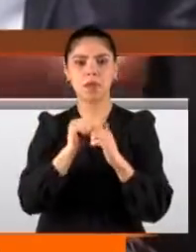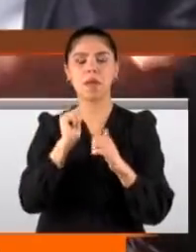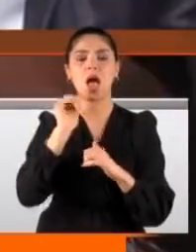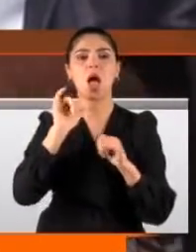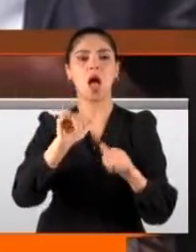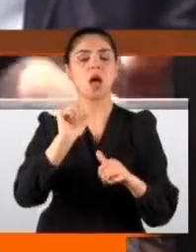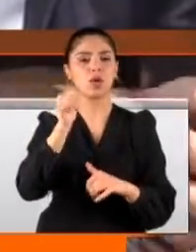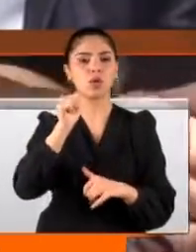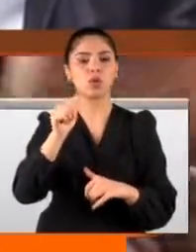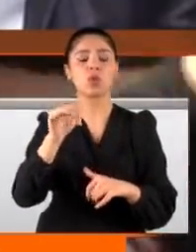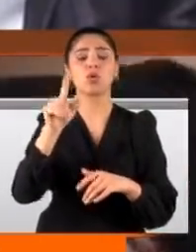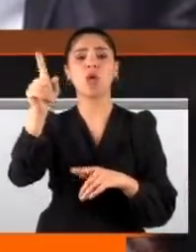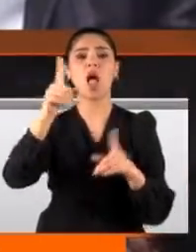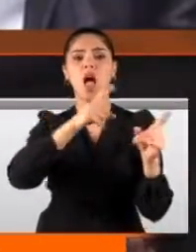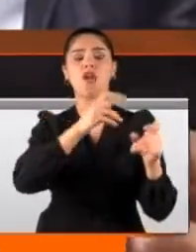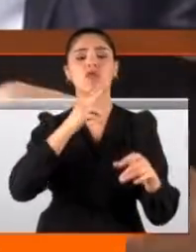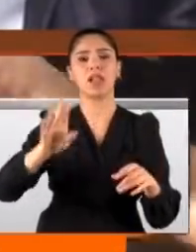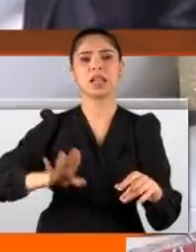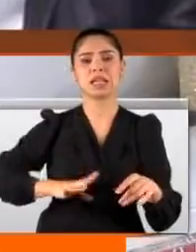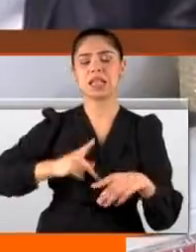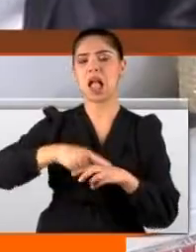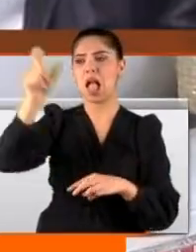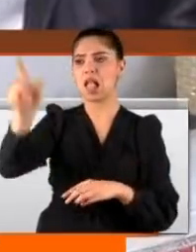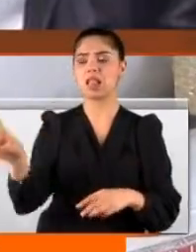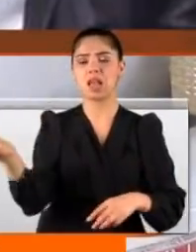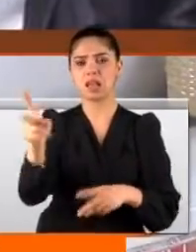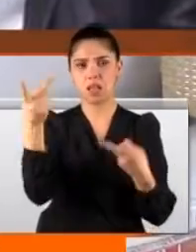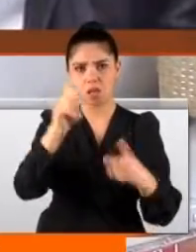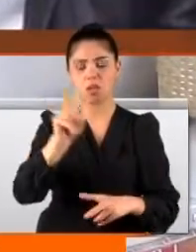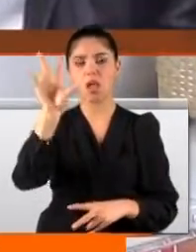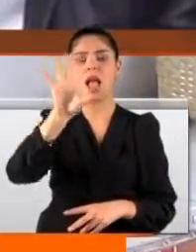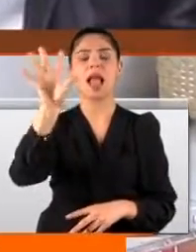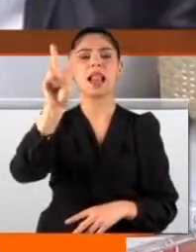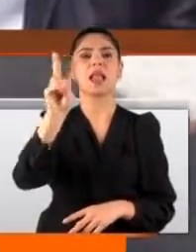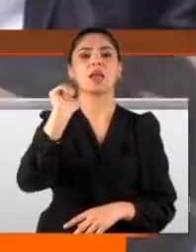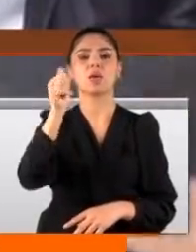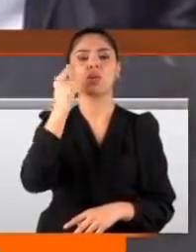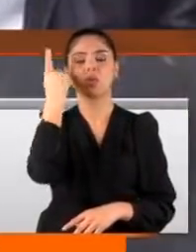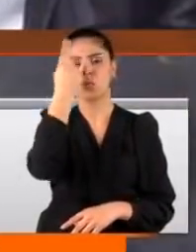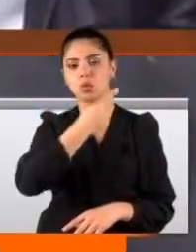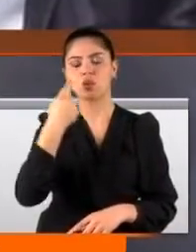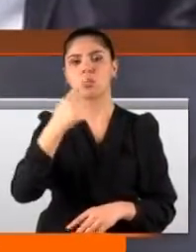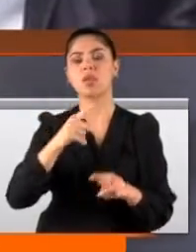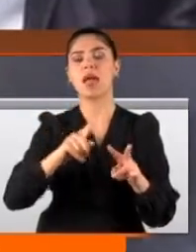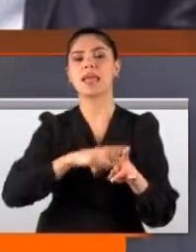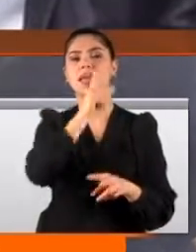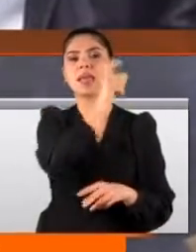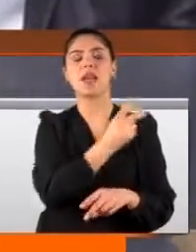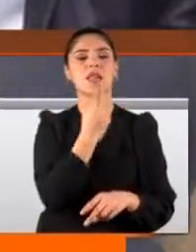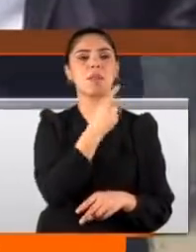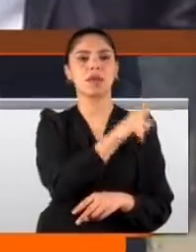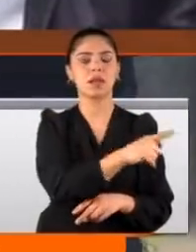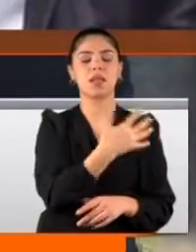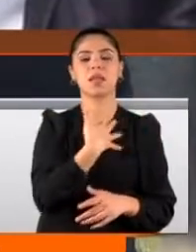avcılardaki kızı Esra Yıldız'ın öldürülmesinin 52. günü nedeniyle Yasemen Dallı evinin önünde lokma